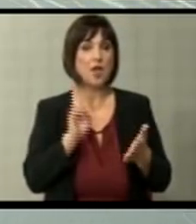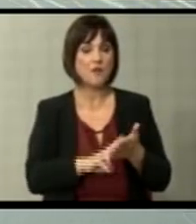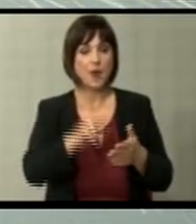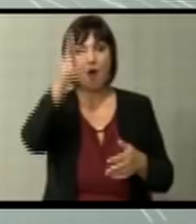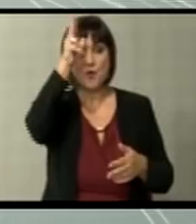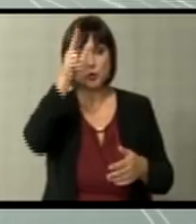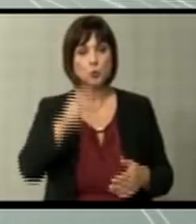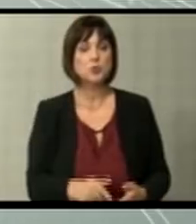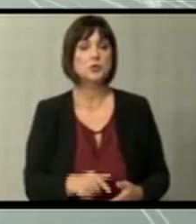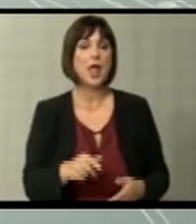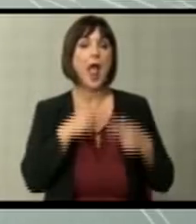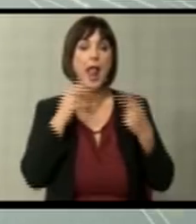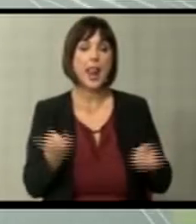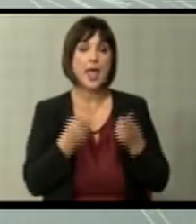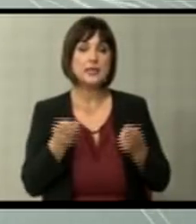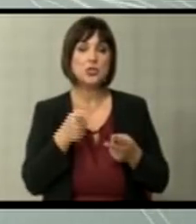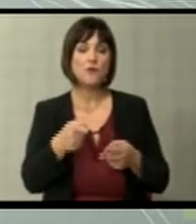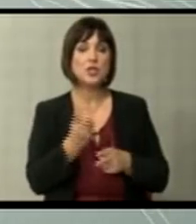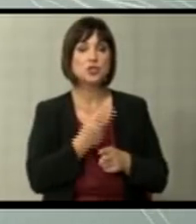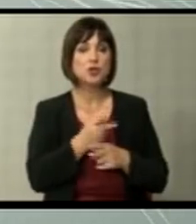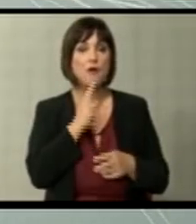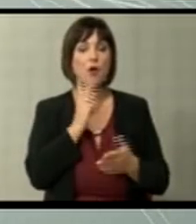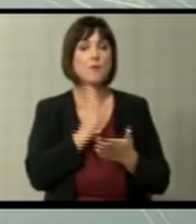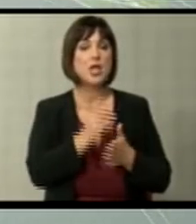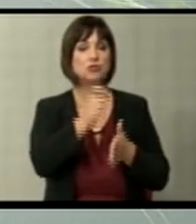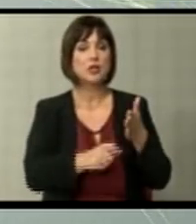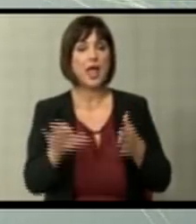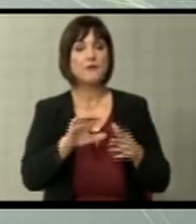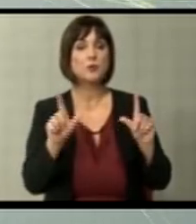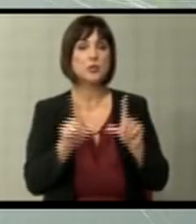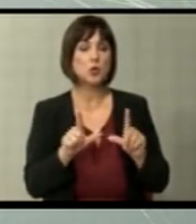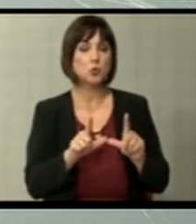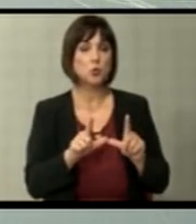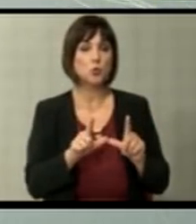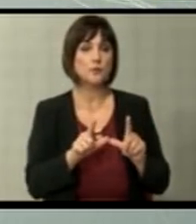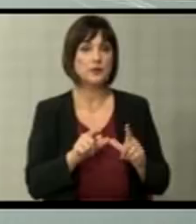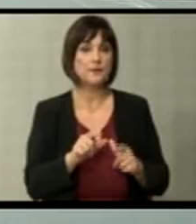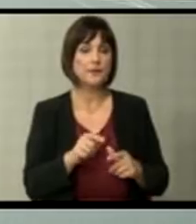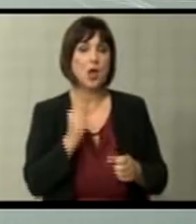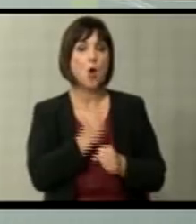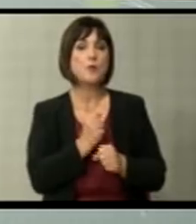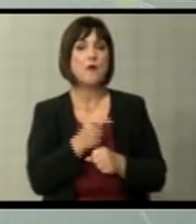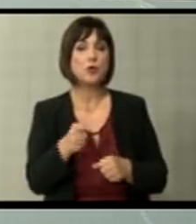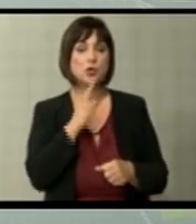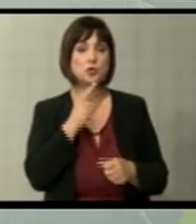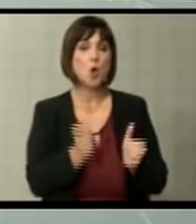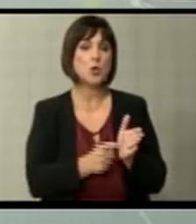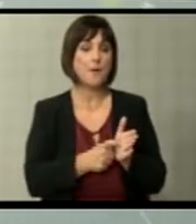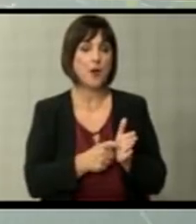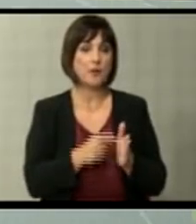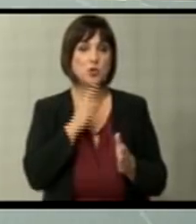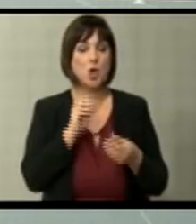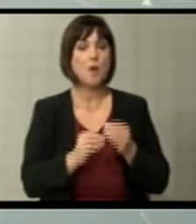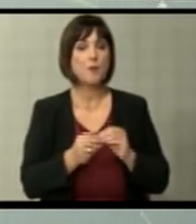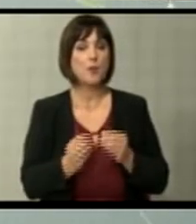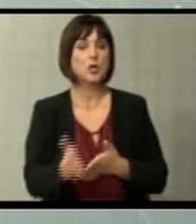французите. Лесно вели овие држави кои стануваат членка на Европската Унија го прават оно што ќе го повараме, но има